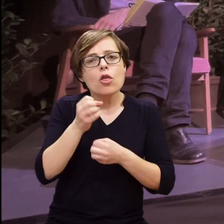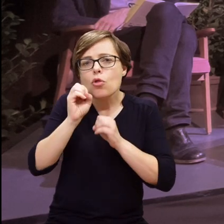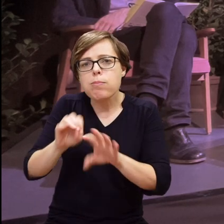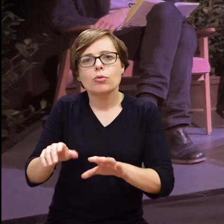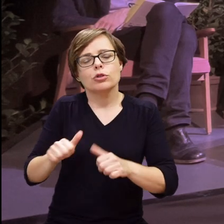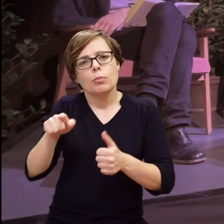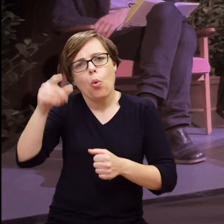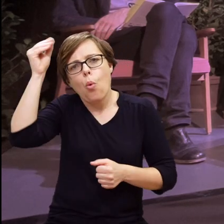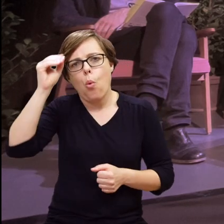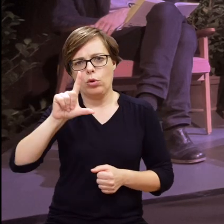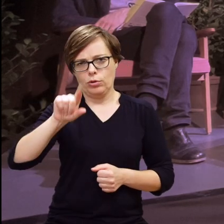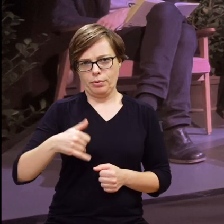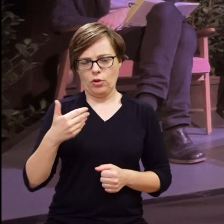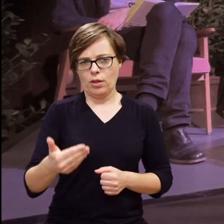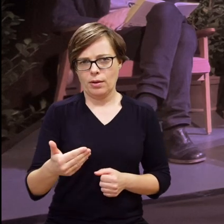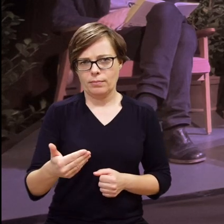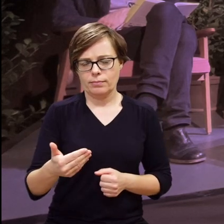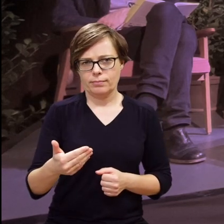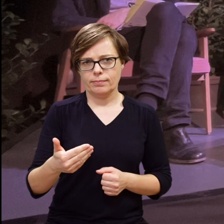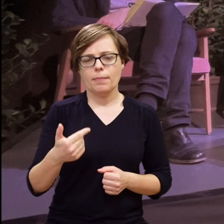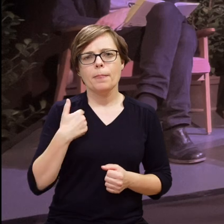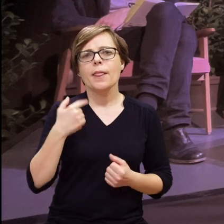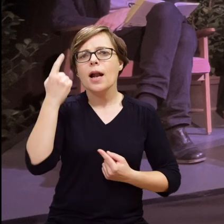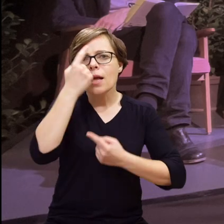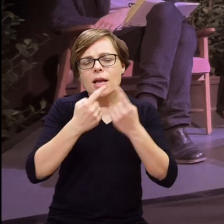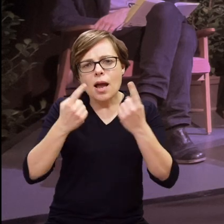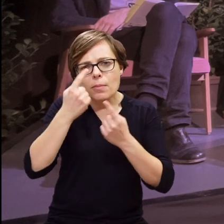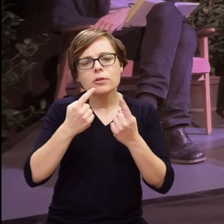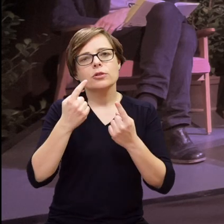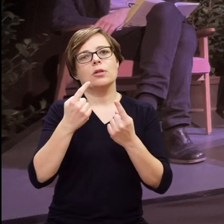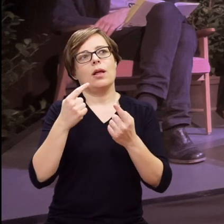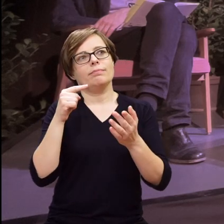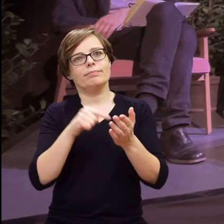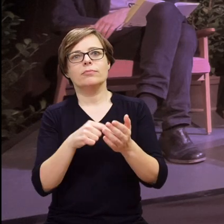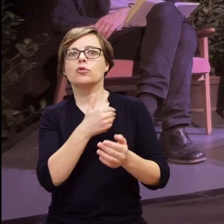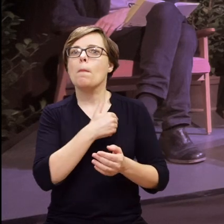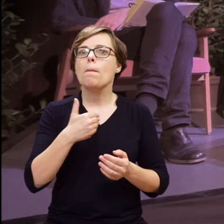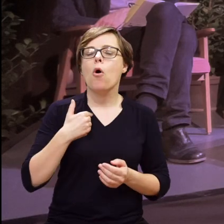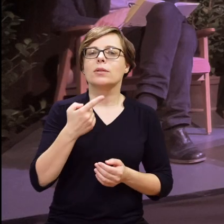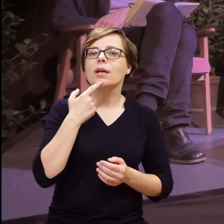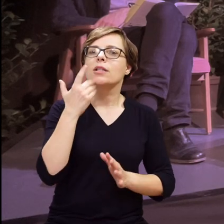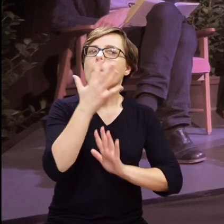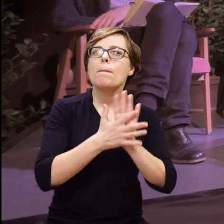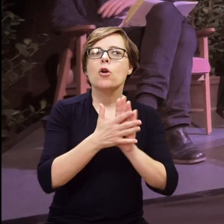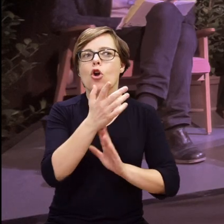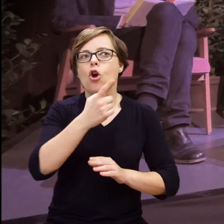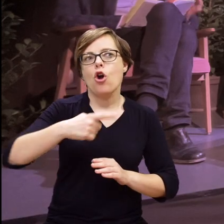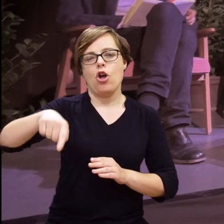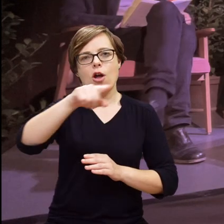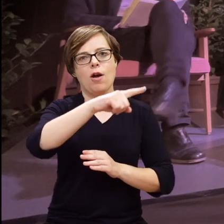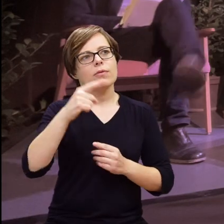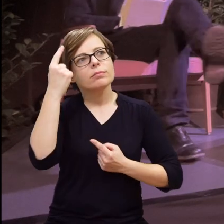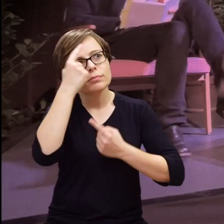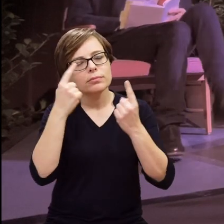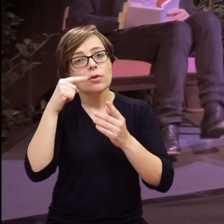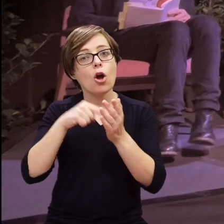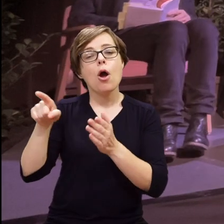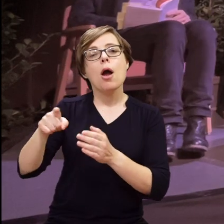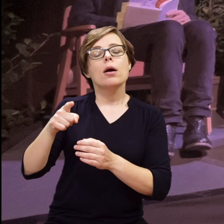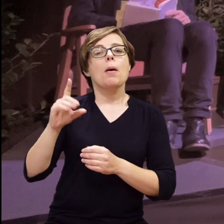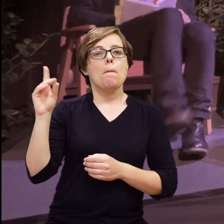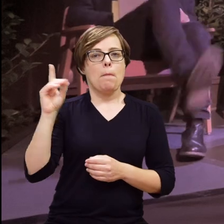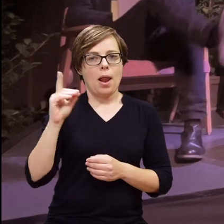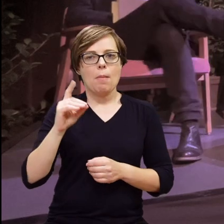i nie dopuszczono do tego, żeby nauczyło się polskiego języka migowego. I myślę, że to przekonanie o polskim języku migowym,